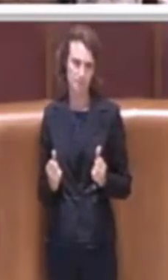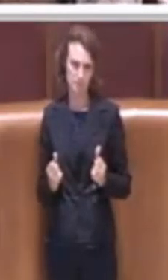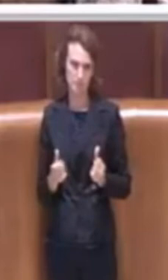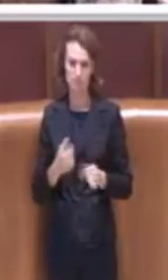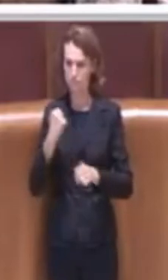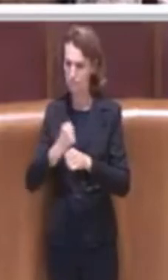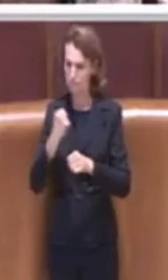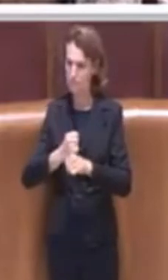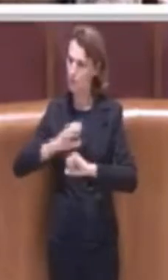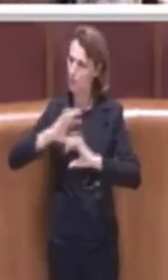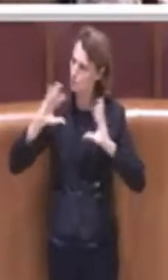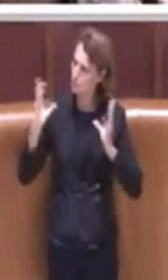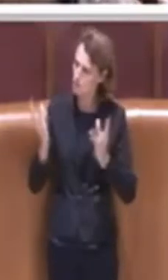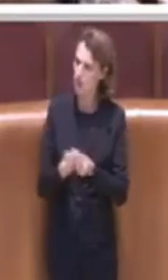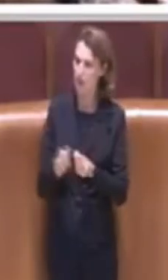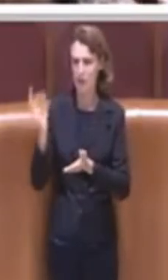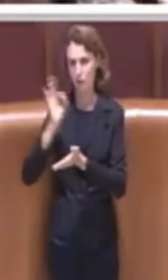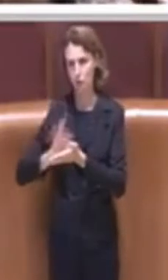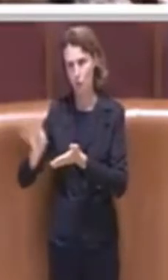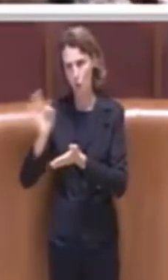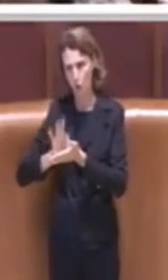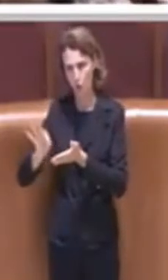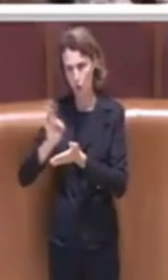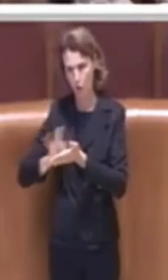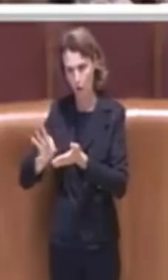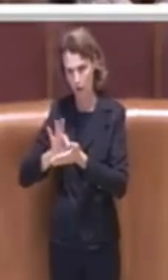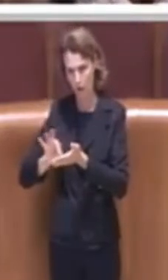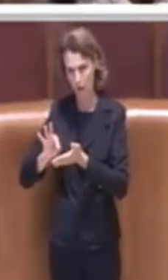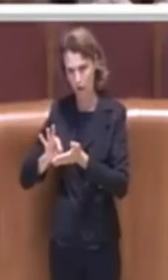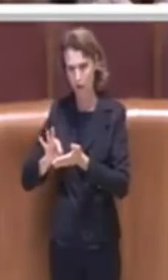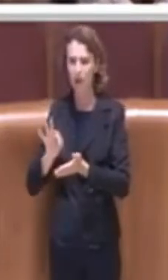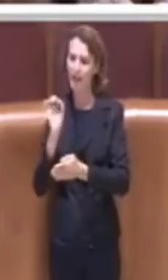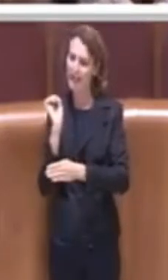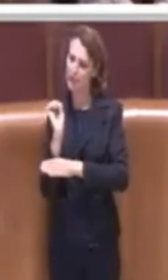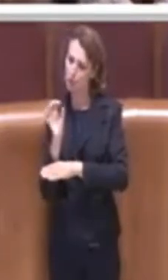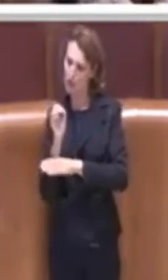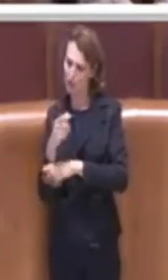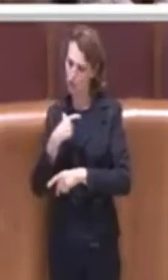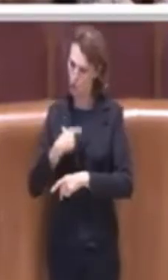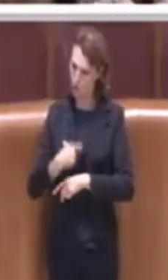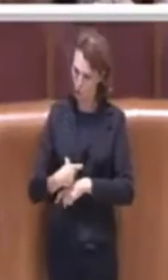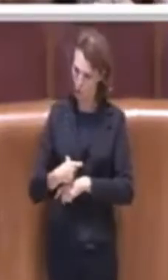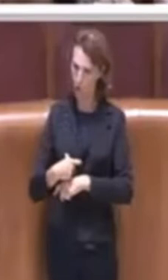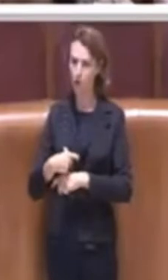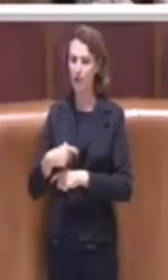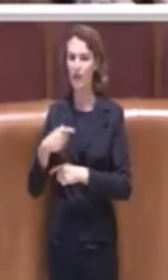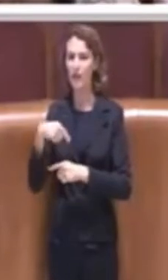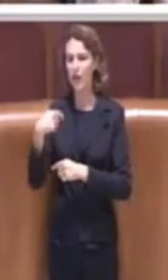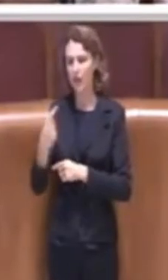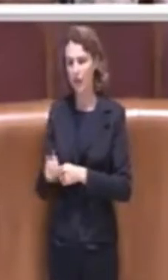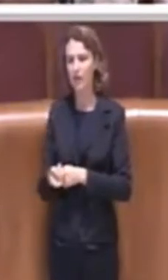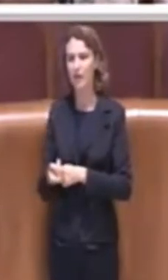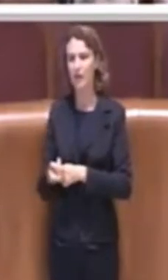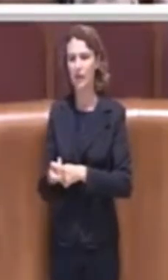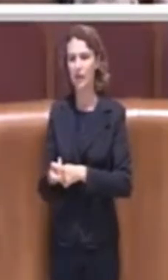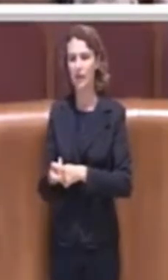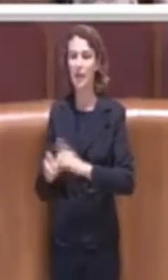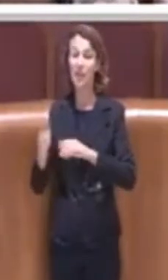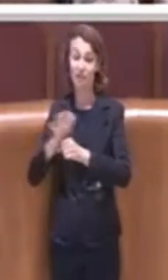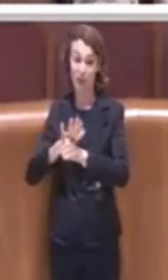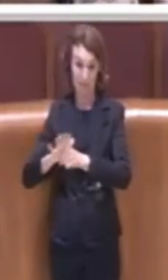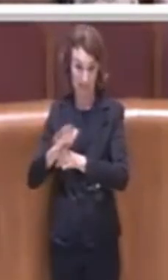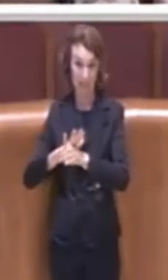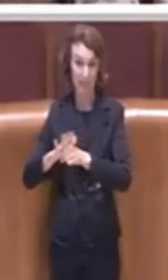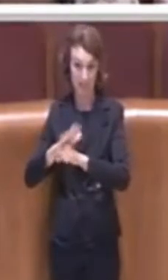sinergico tra scuola, quindi educatore, educante e famiglia,